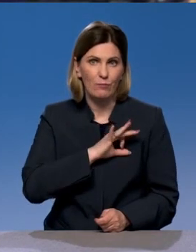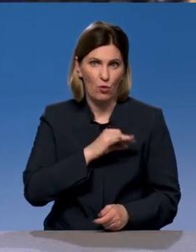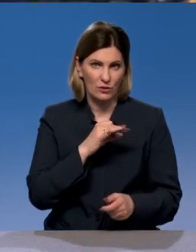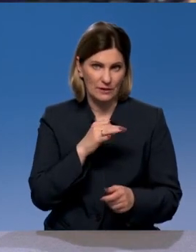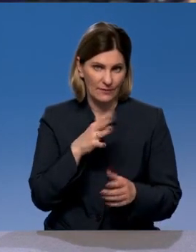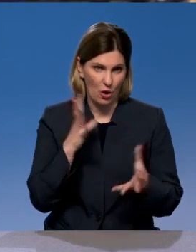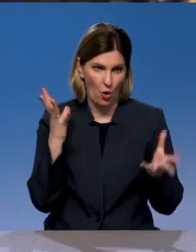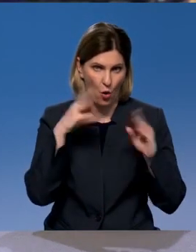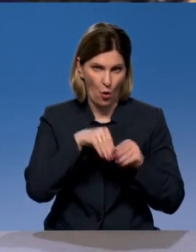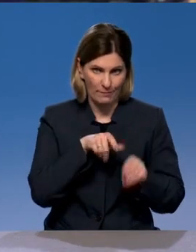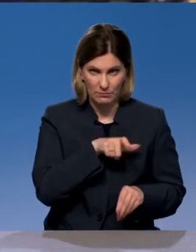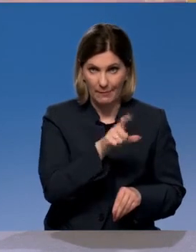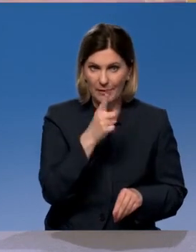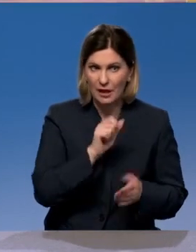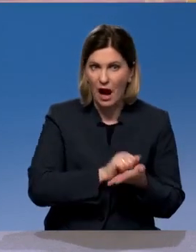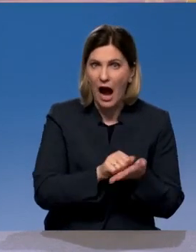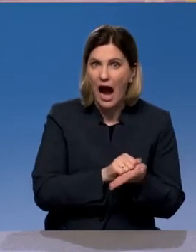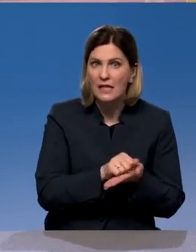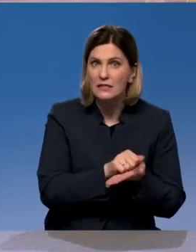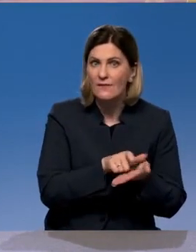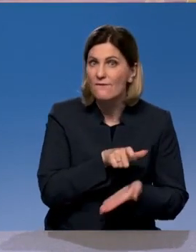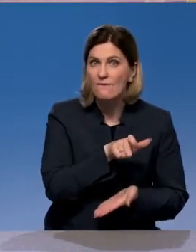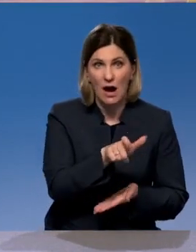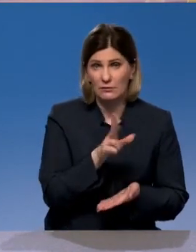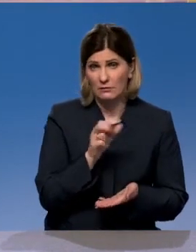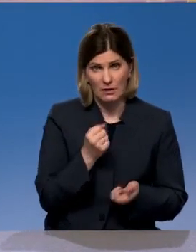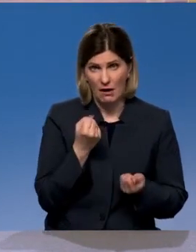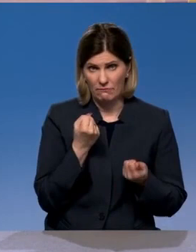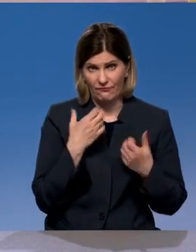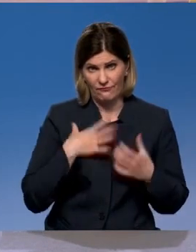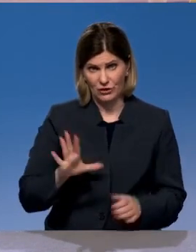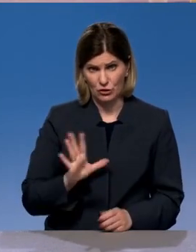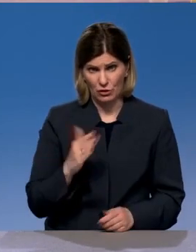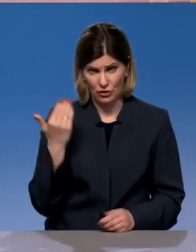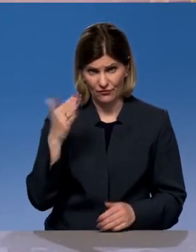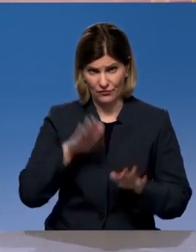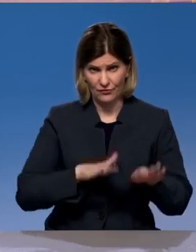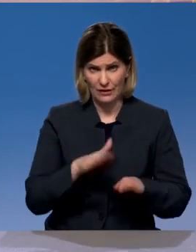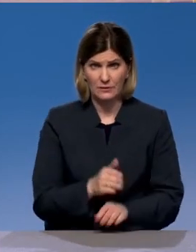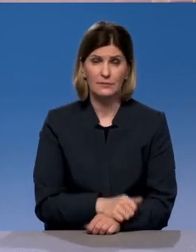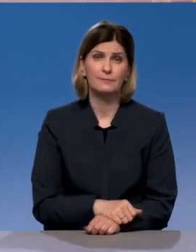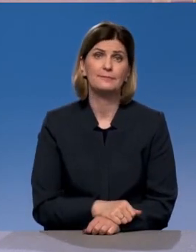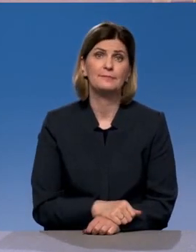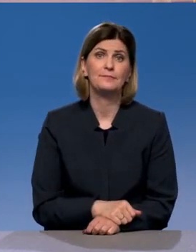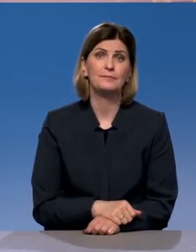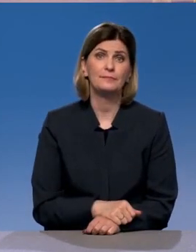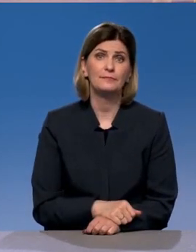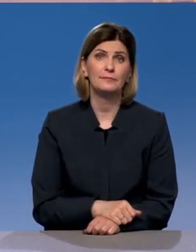асфальт не выдерживает их веса. Звонок из Ярославской области. Николай в эфире. Здравствуйте.